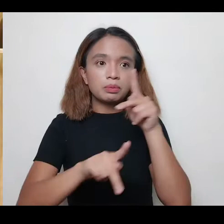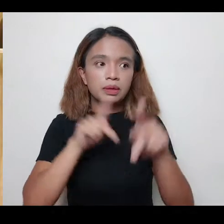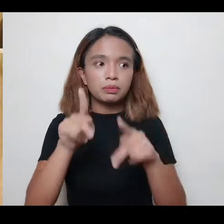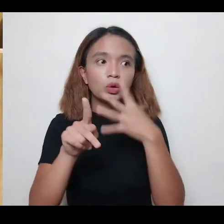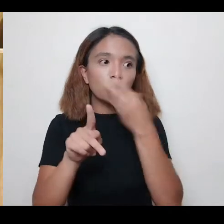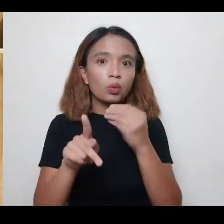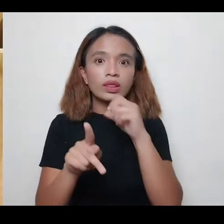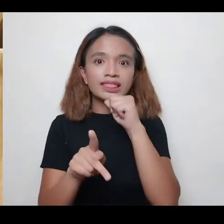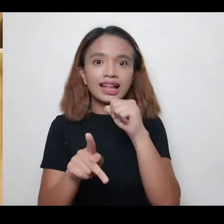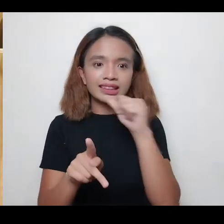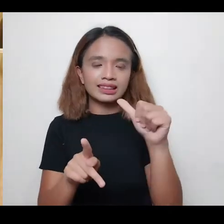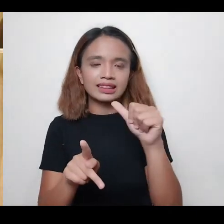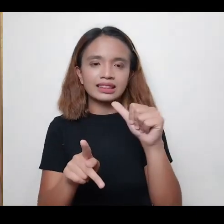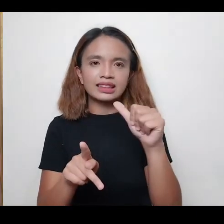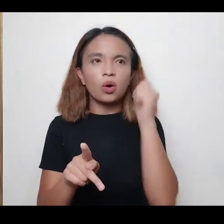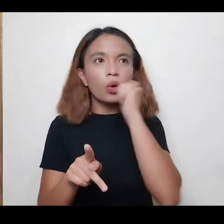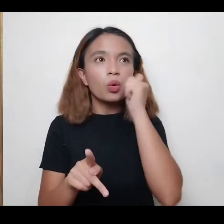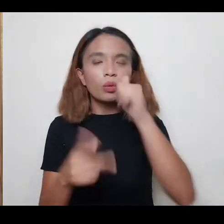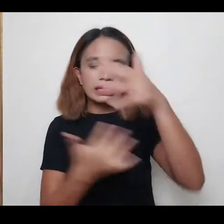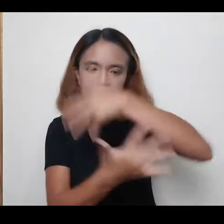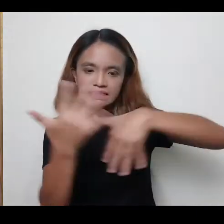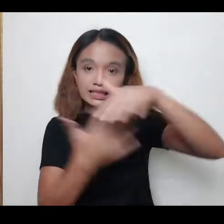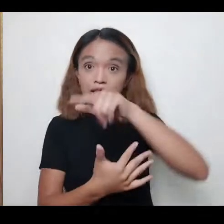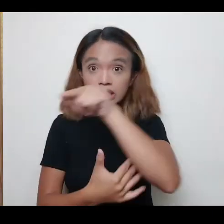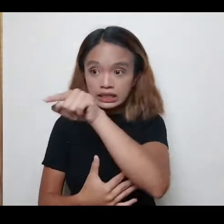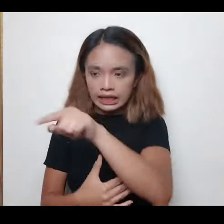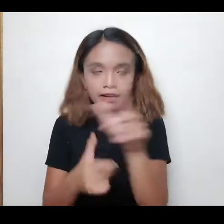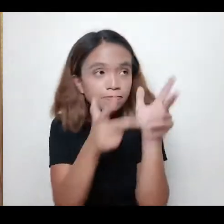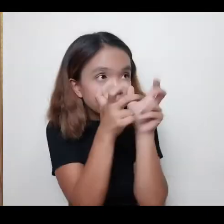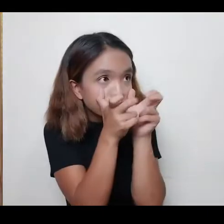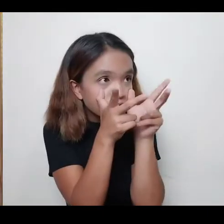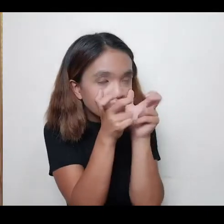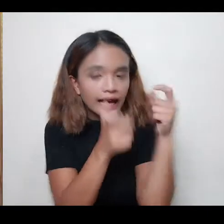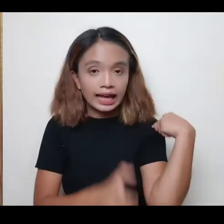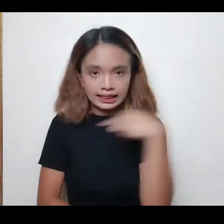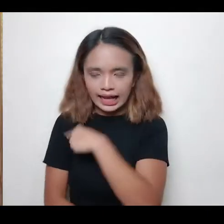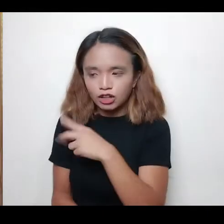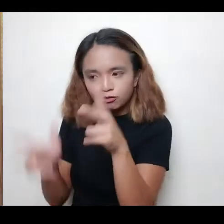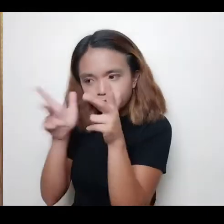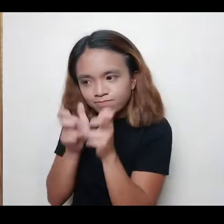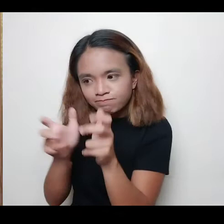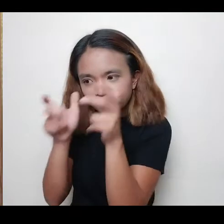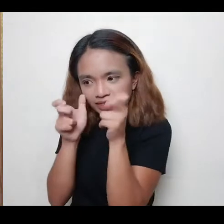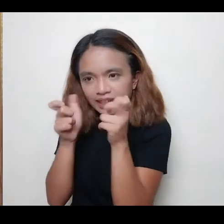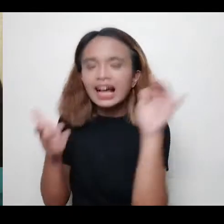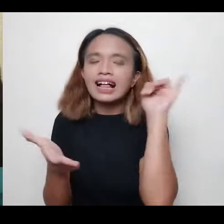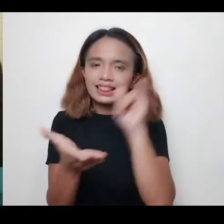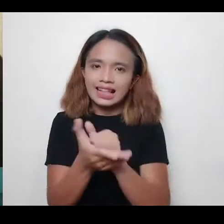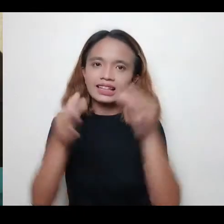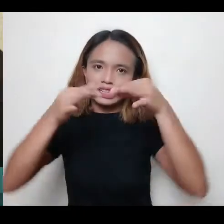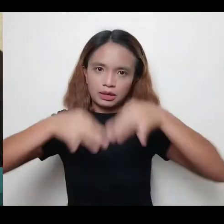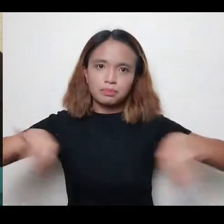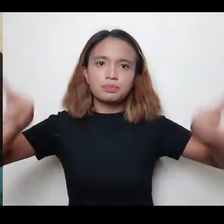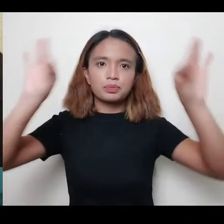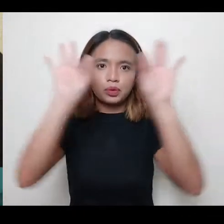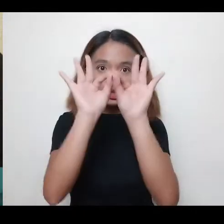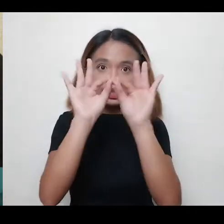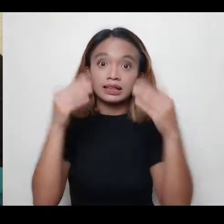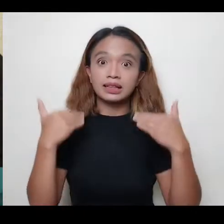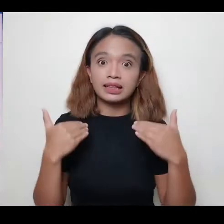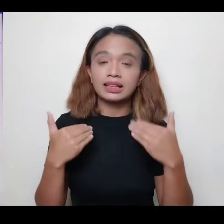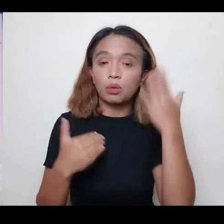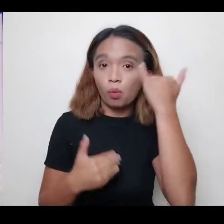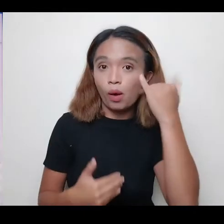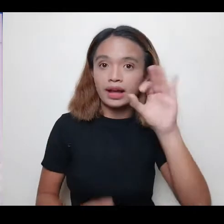natin nakakasalamuha sa araw-araw, napapakinggan tayo at napapakinggan din natin sila. Kaya yun yung halaga ng